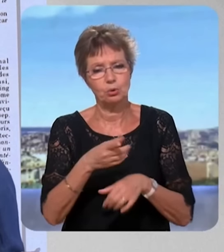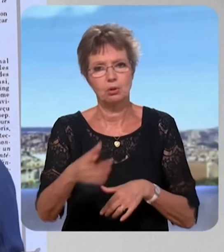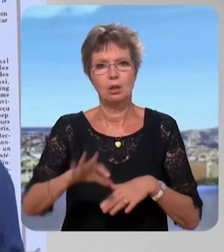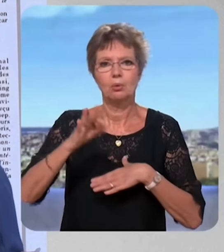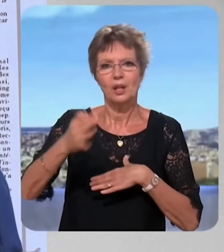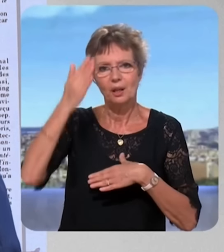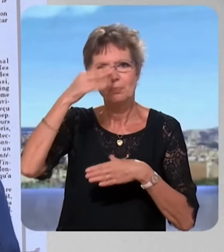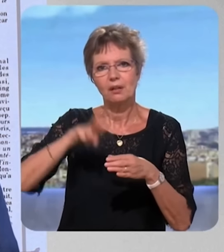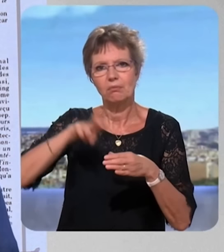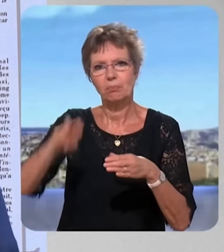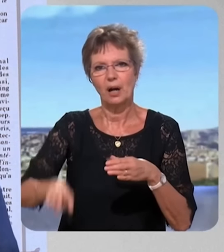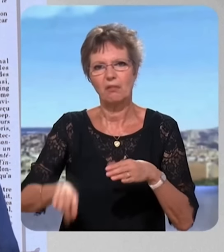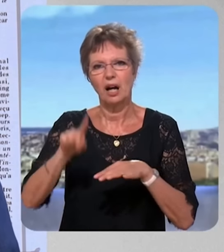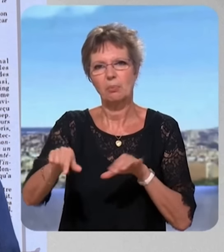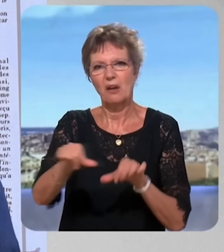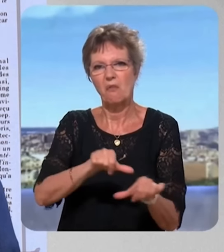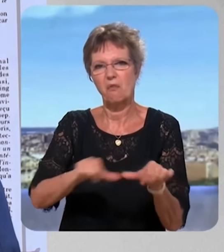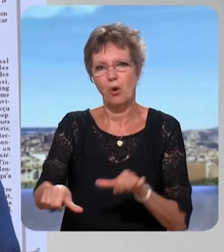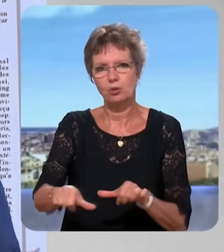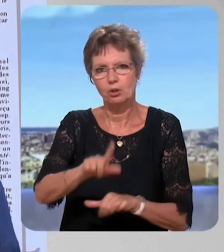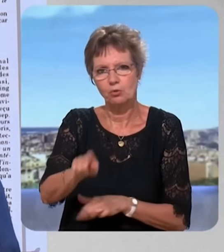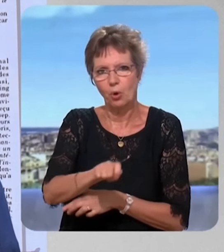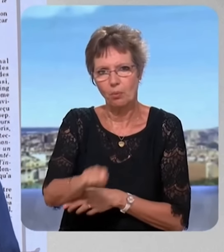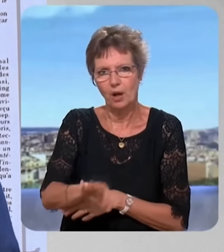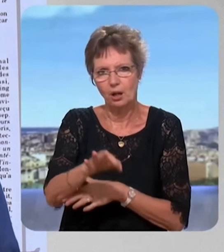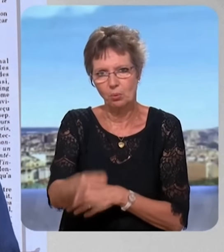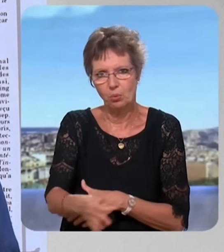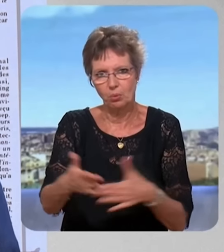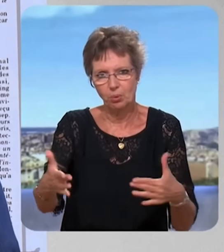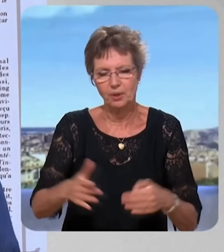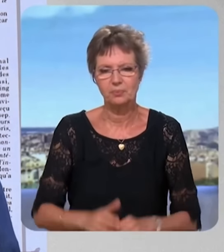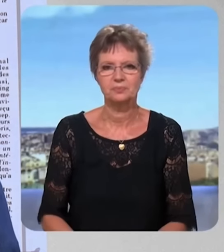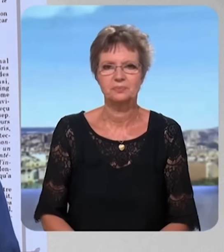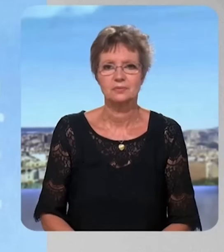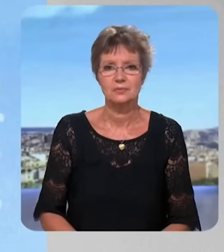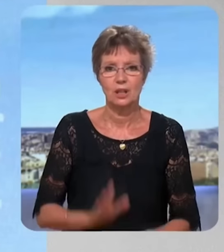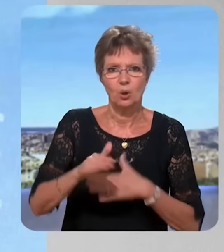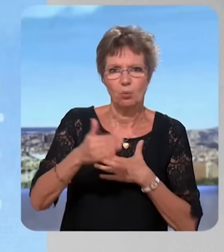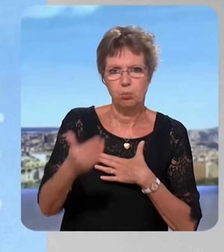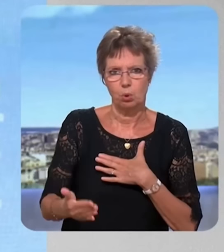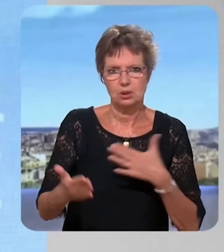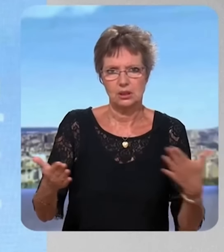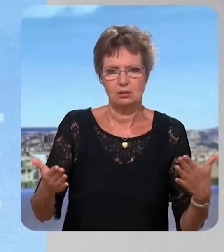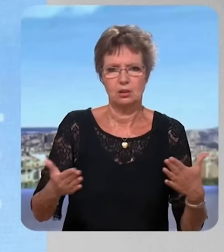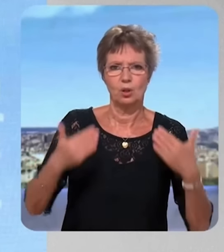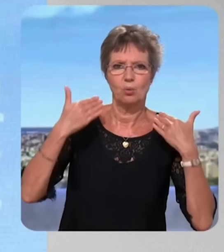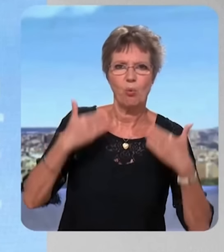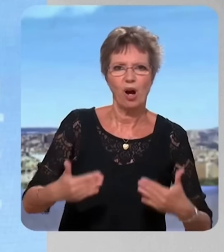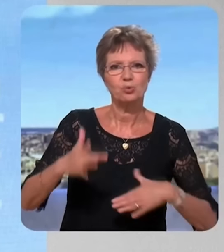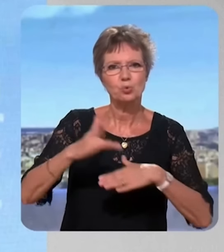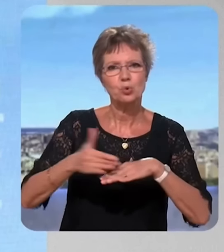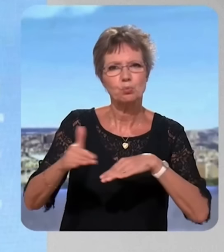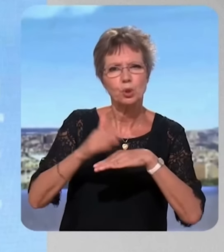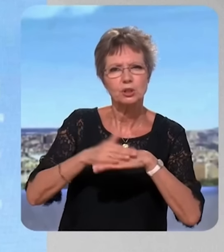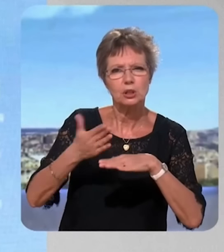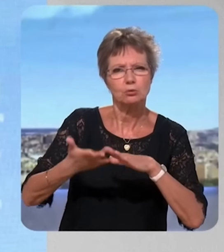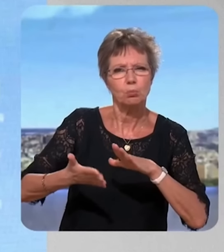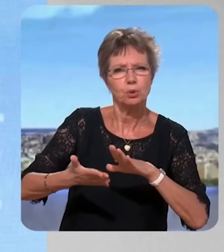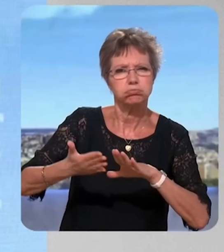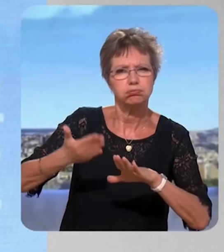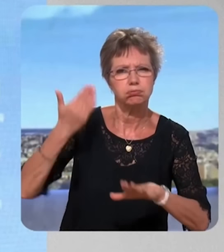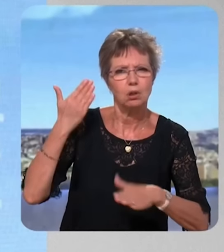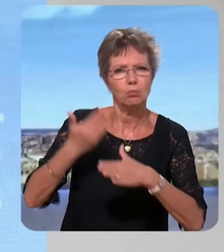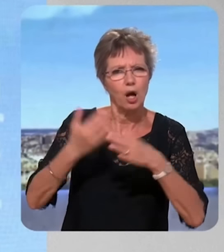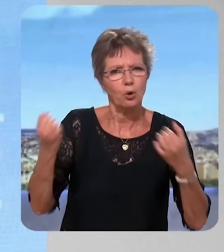rupture politique, on règle ses comptes de manière générale par presse de gauche interposée, on essaye de salir. Moi, je fais de la politique, vous savez, depuis longtemps et j'ai mené de nombreuses